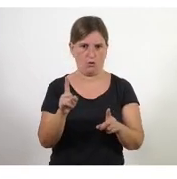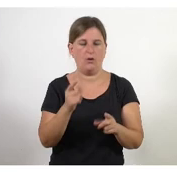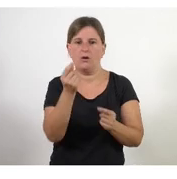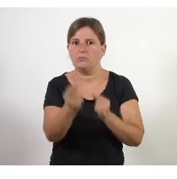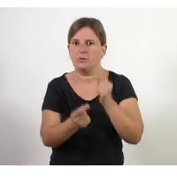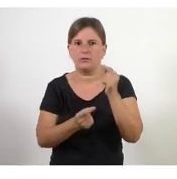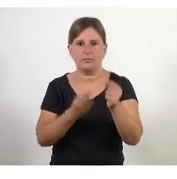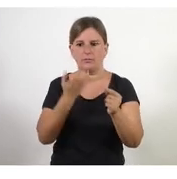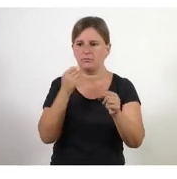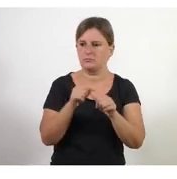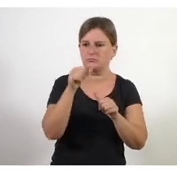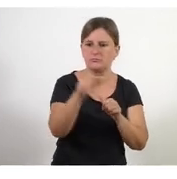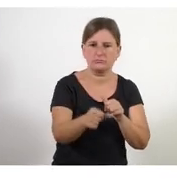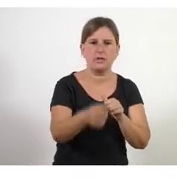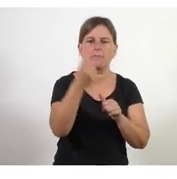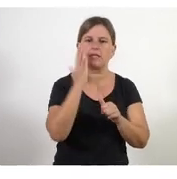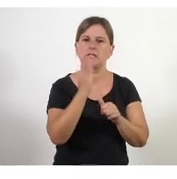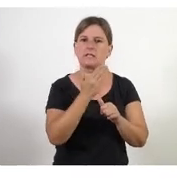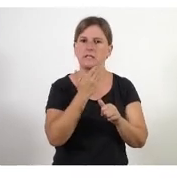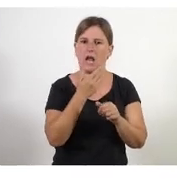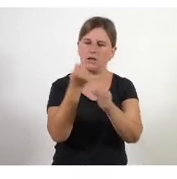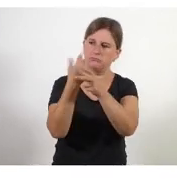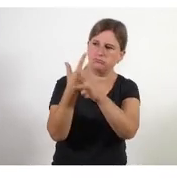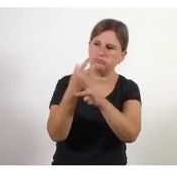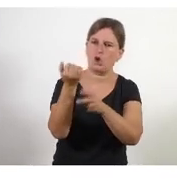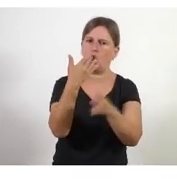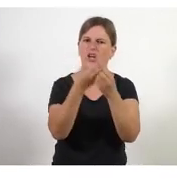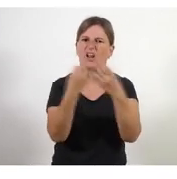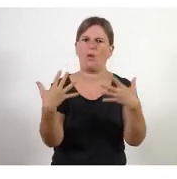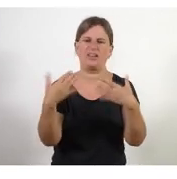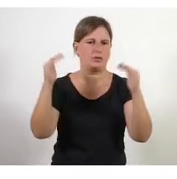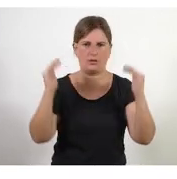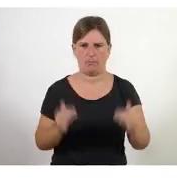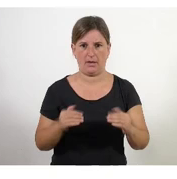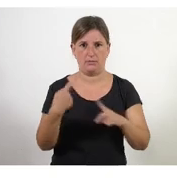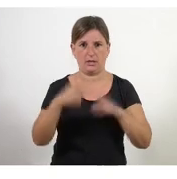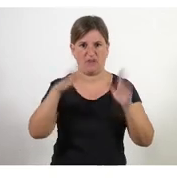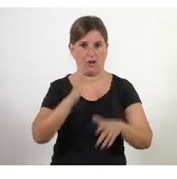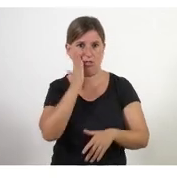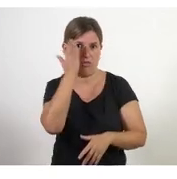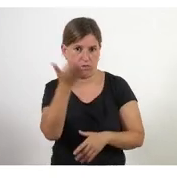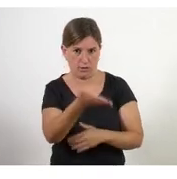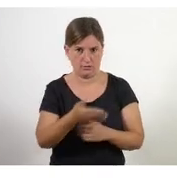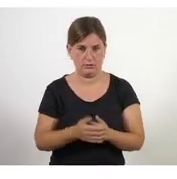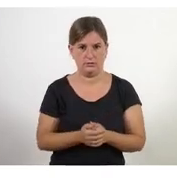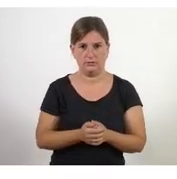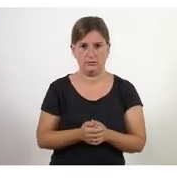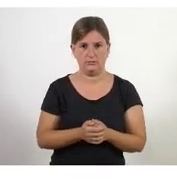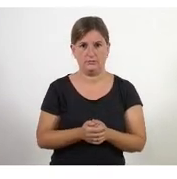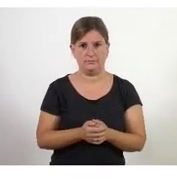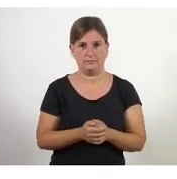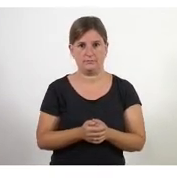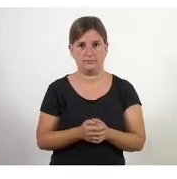d'ara més converses cara a cara i menys e-mails d'aquells que es queden allà perduts a la bústia o e-mails